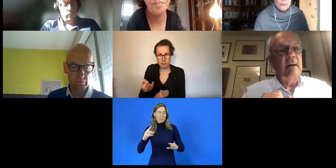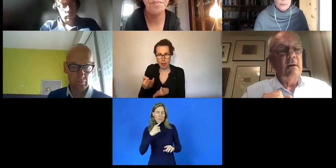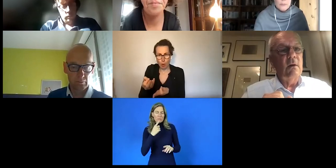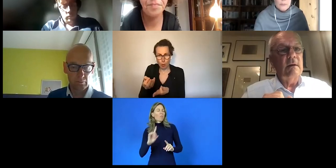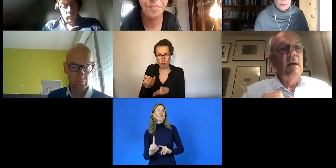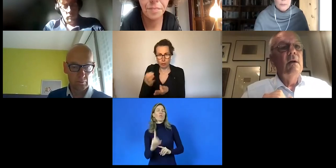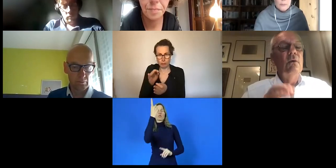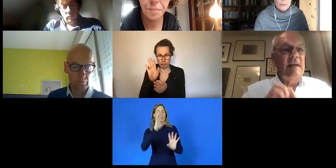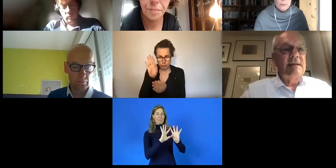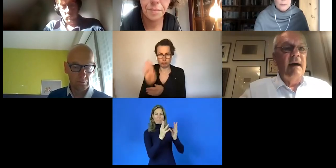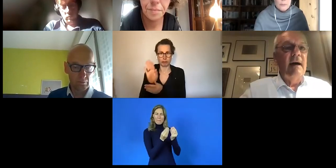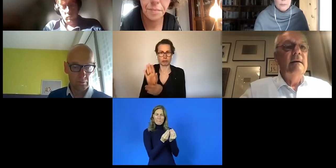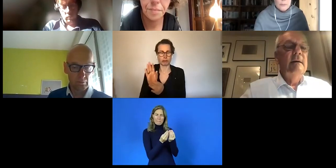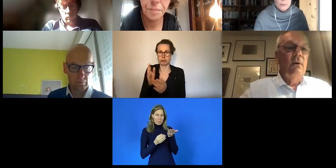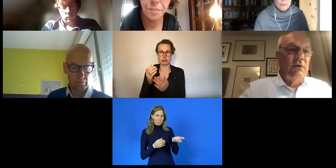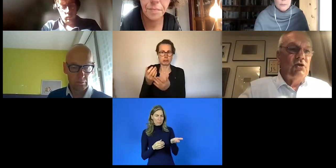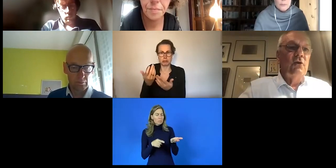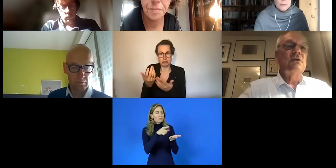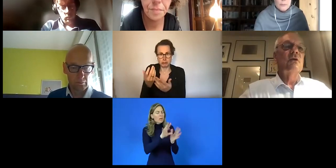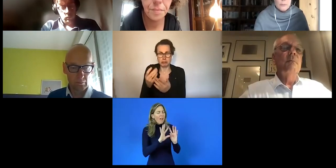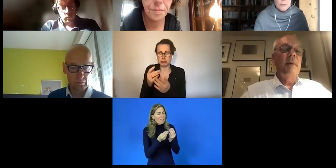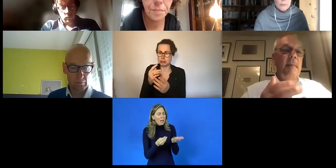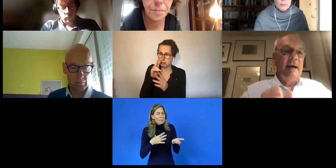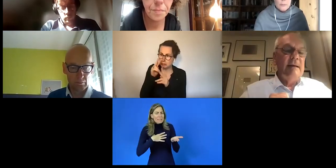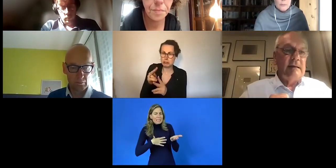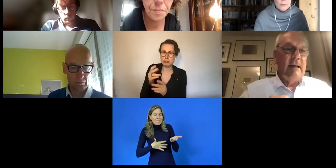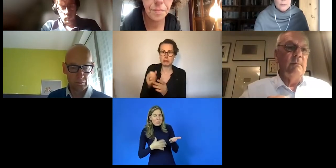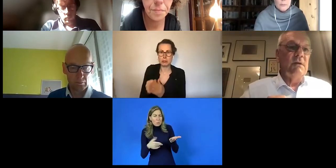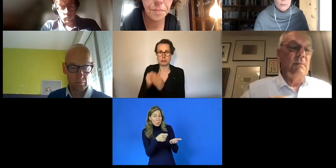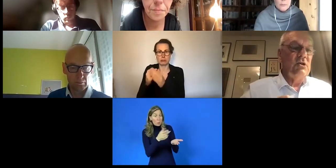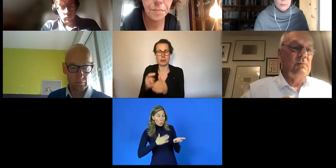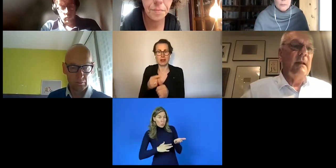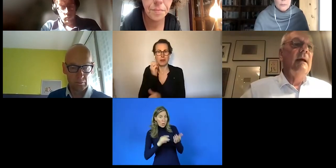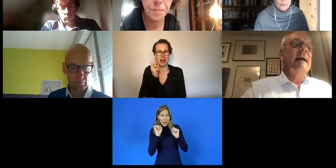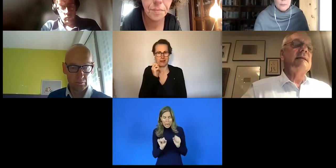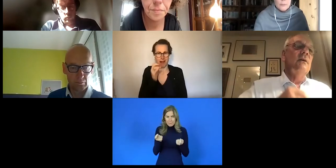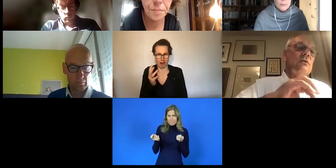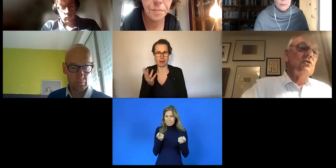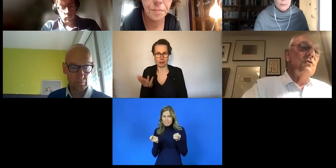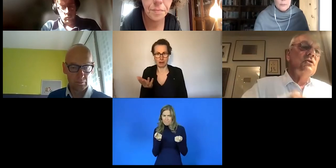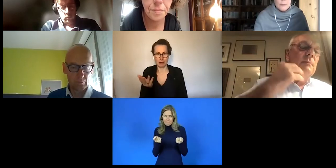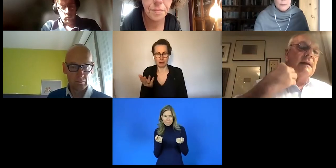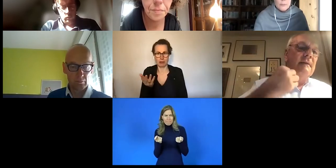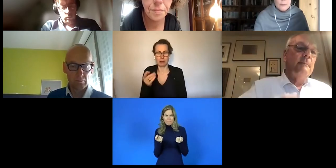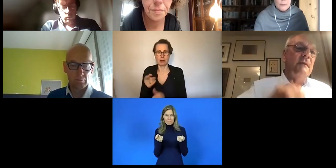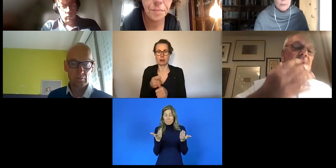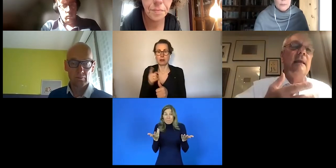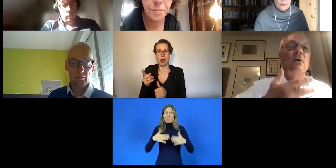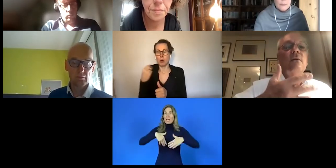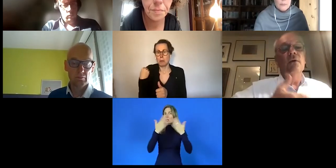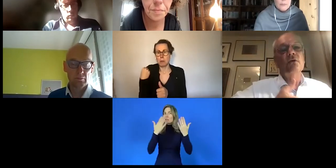bewältigen können. Und das war Unterstützung beim Alltagsleben zum Beispiel. Es war Unterstützung bei der